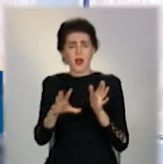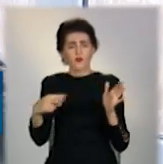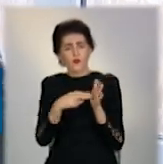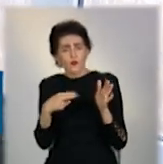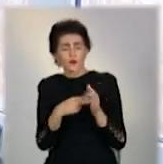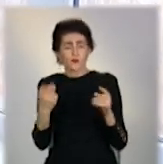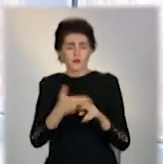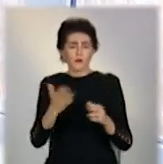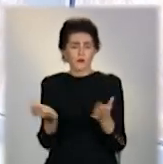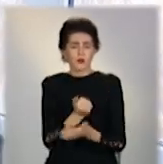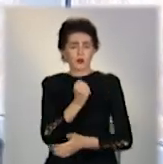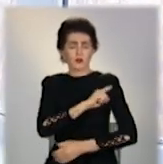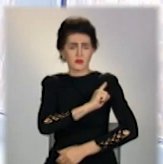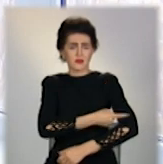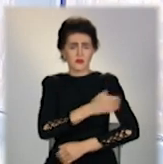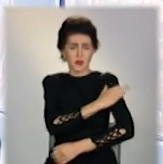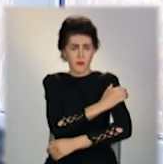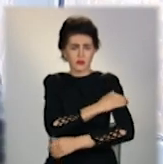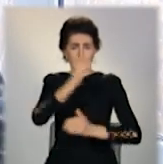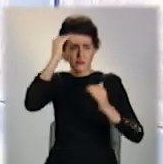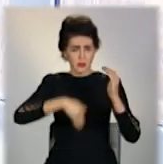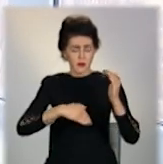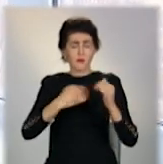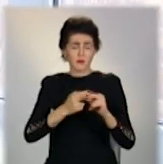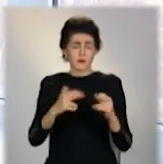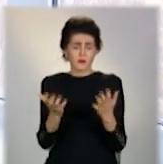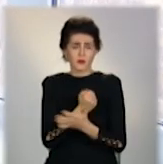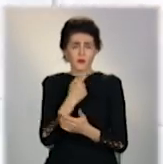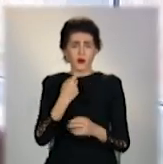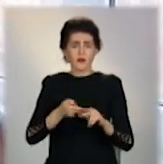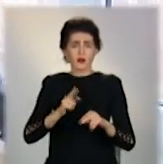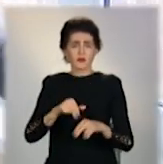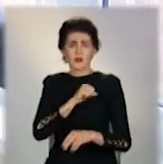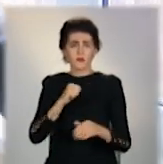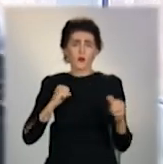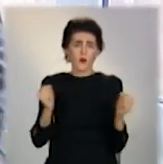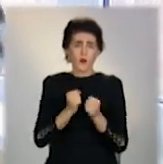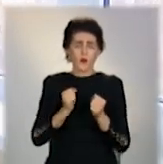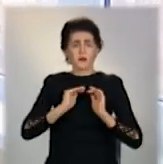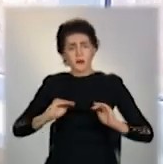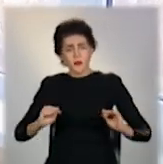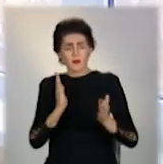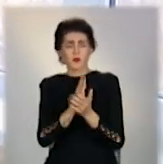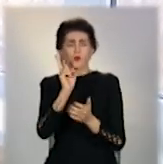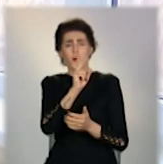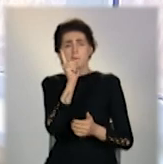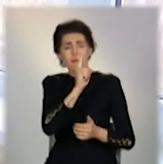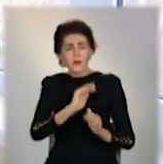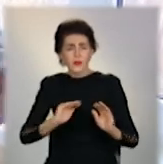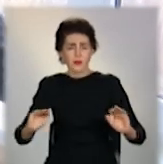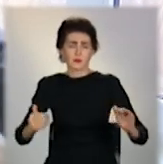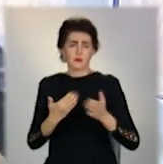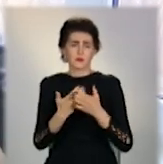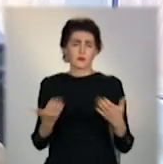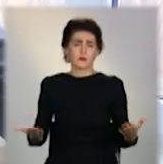падає, і відключається світ. Діти у нас живуть в той кімнаті, і там ще холодніше. Ну, я розумію, що є маленькі діти у кого-то, у